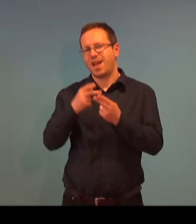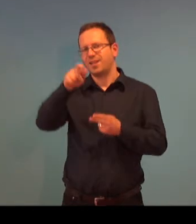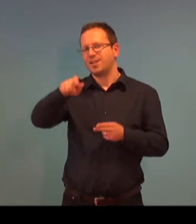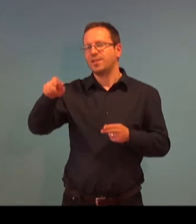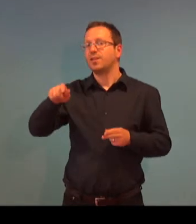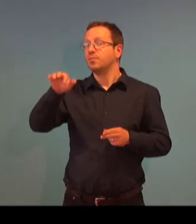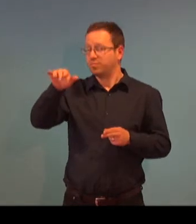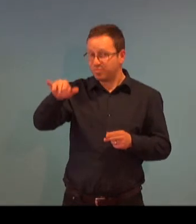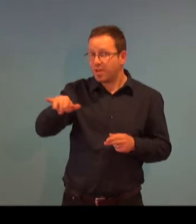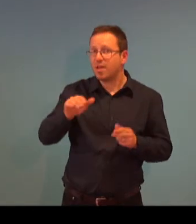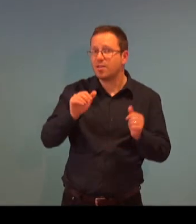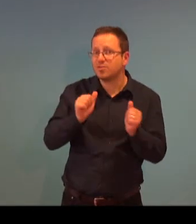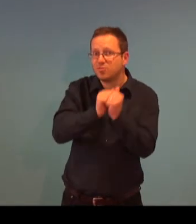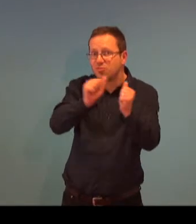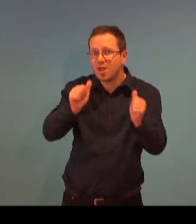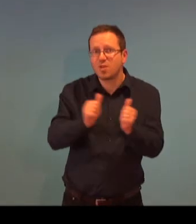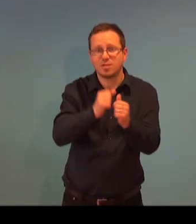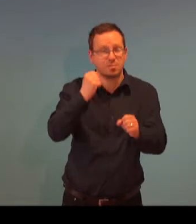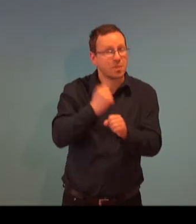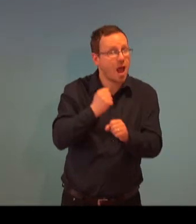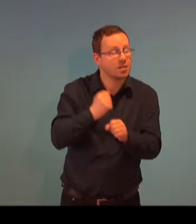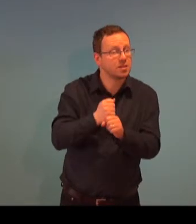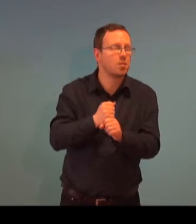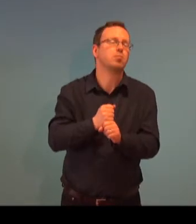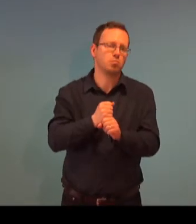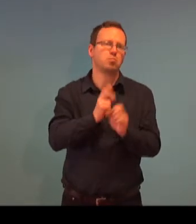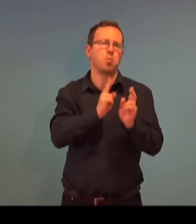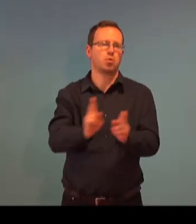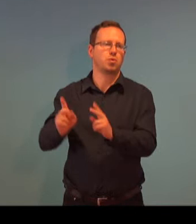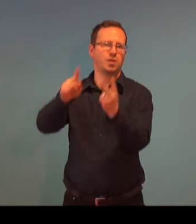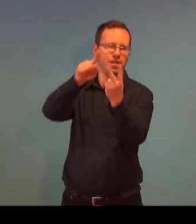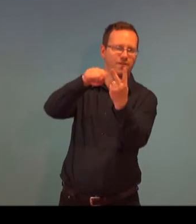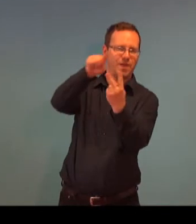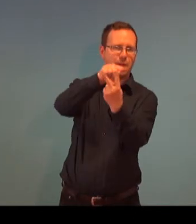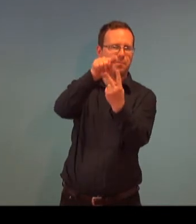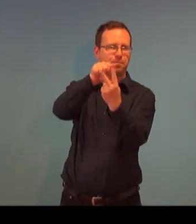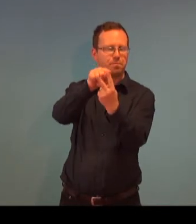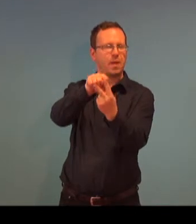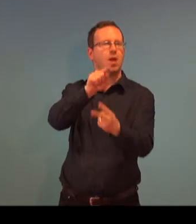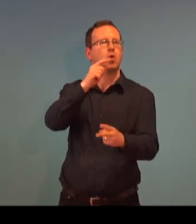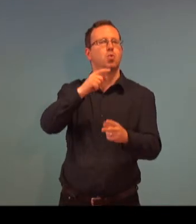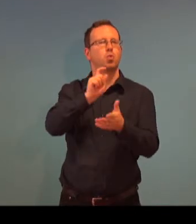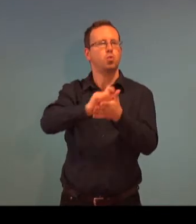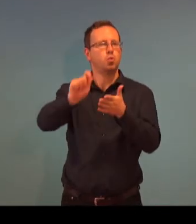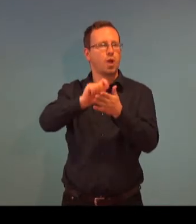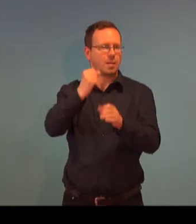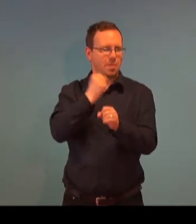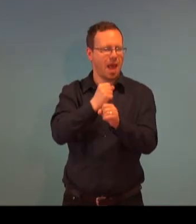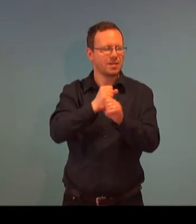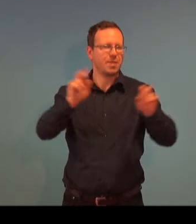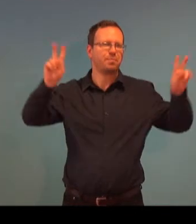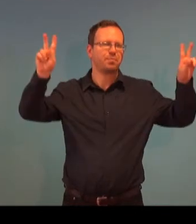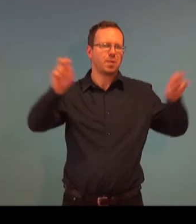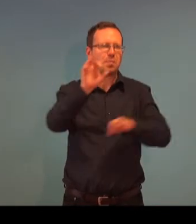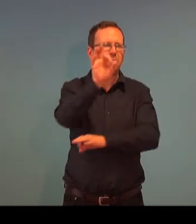Pokud je to člověk, který už nějakým způsobem má nějaké pracovní zkušenosti, tak jsou dvě